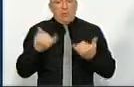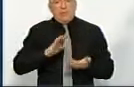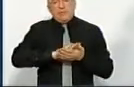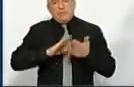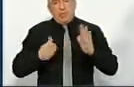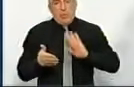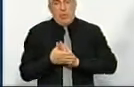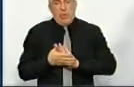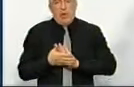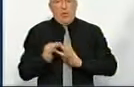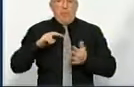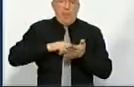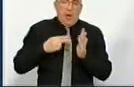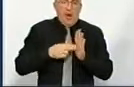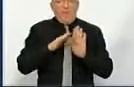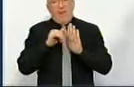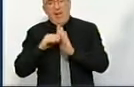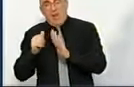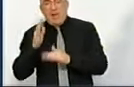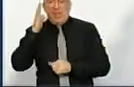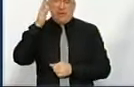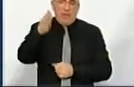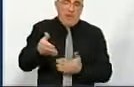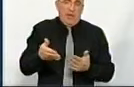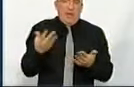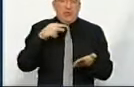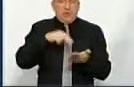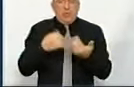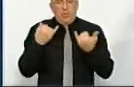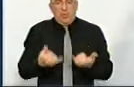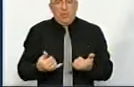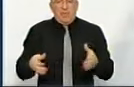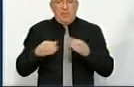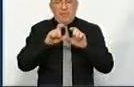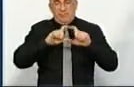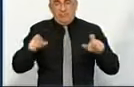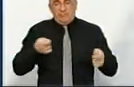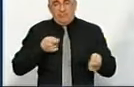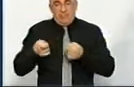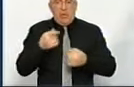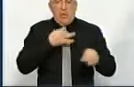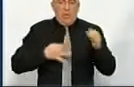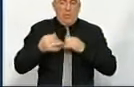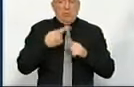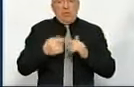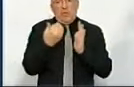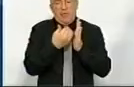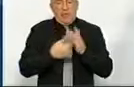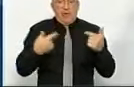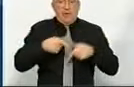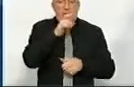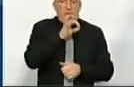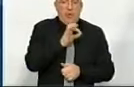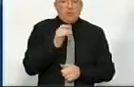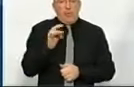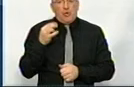ситуацію, про плани, виклики, перспективи, які стоять нині перед органами місцевого самоврядування, говорили в цій програмі гість передачі